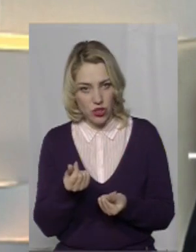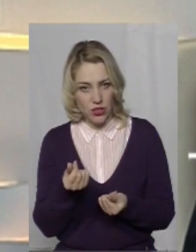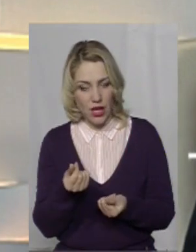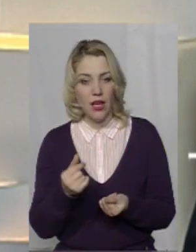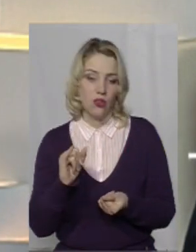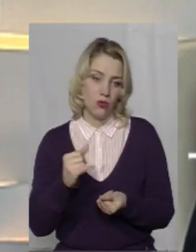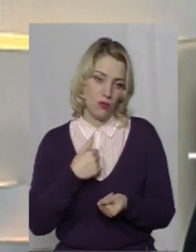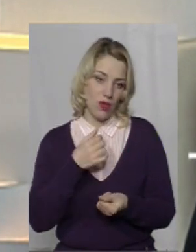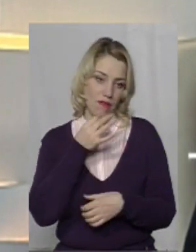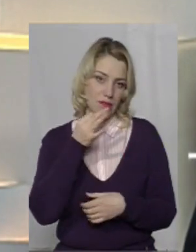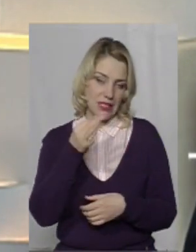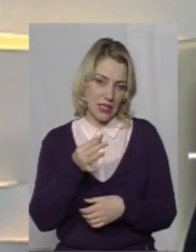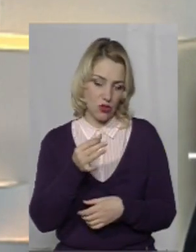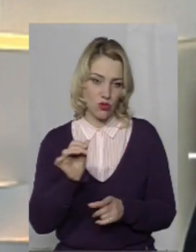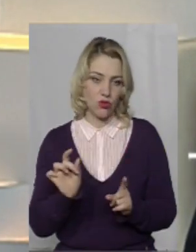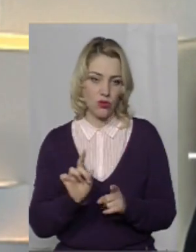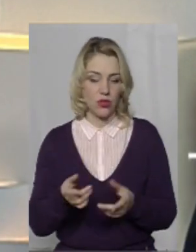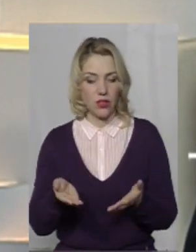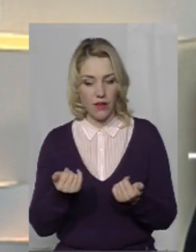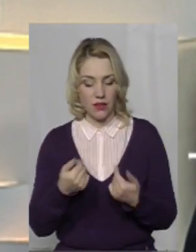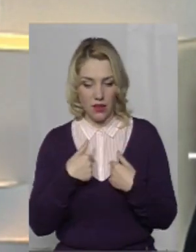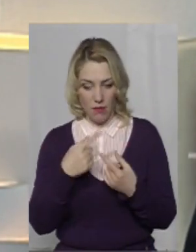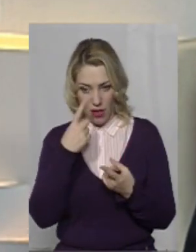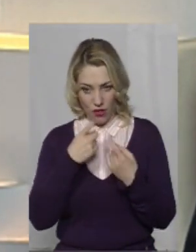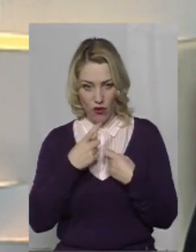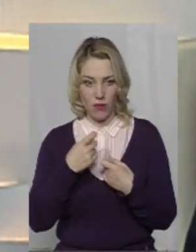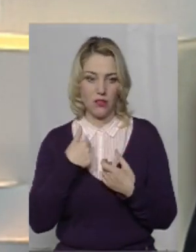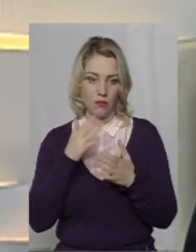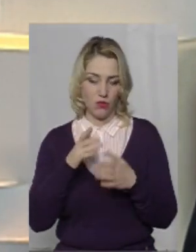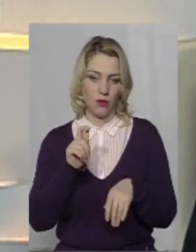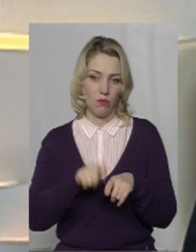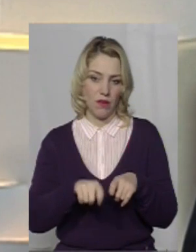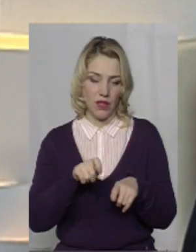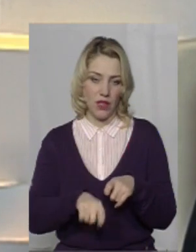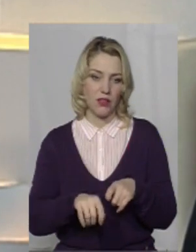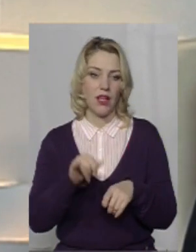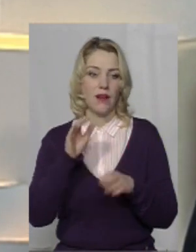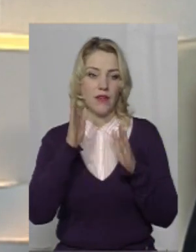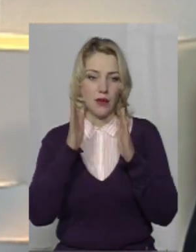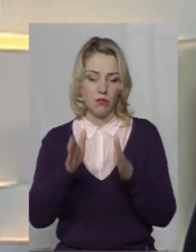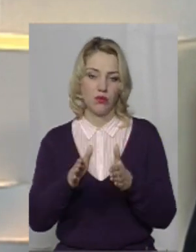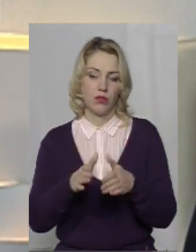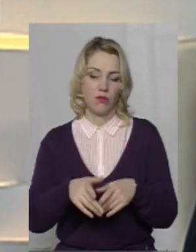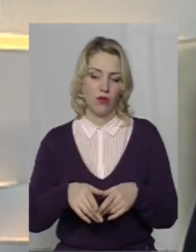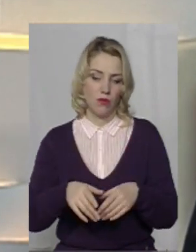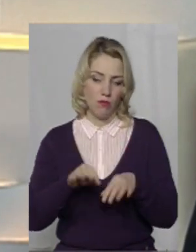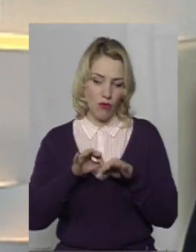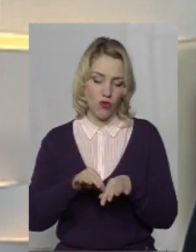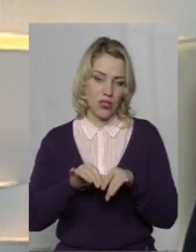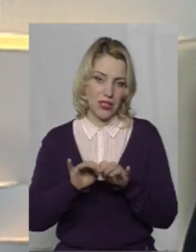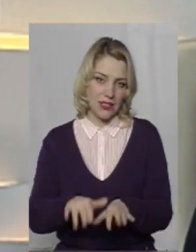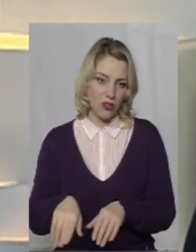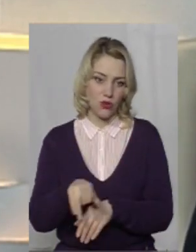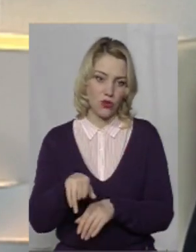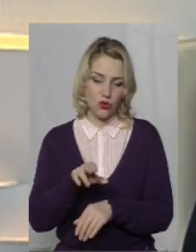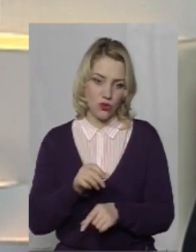скажу вам так, давайте нам інформацію, ми будемо перевіряти і будемо дієво проводити заходи саме